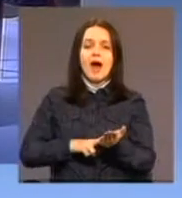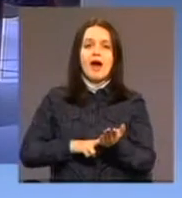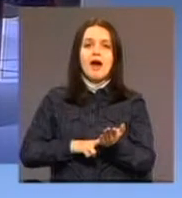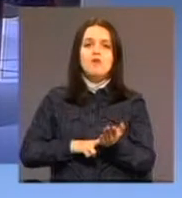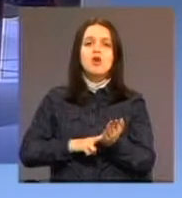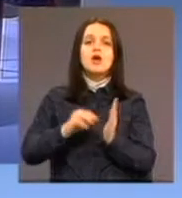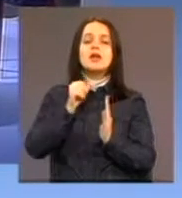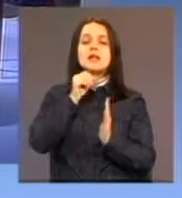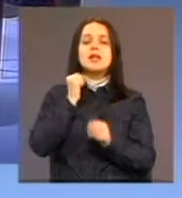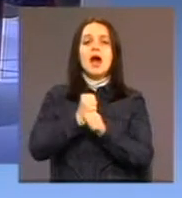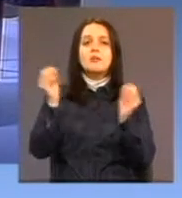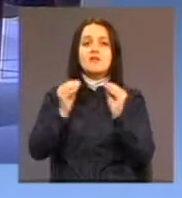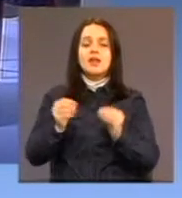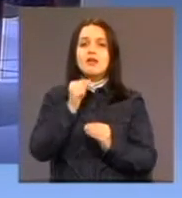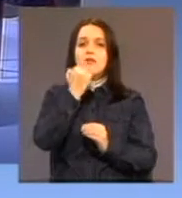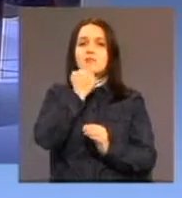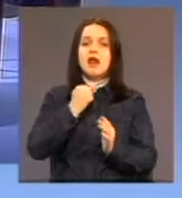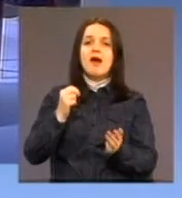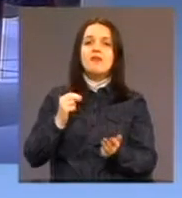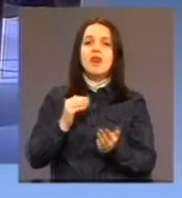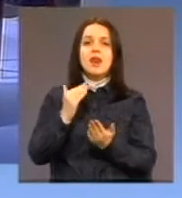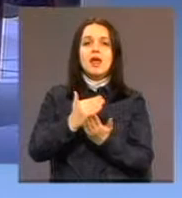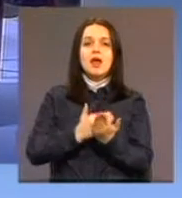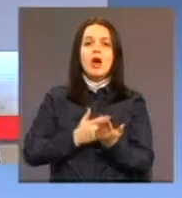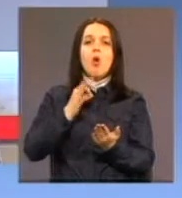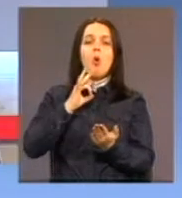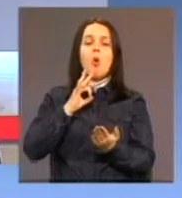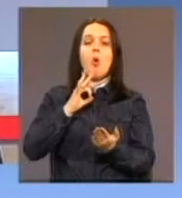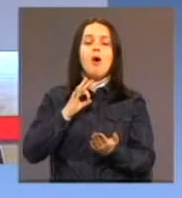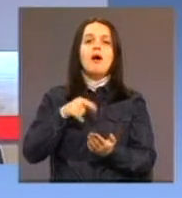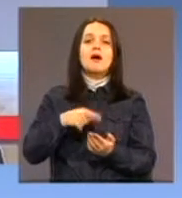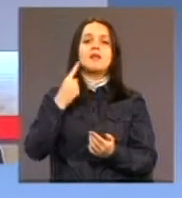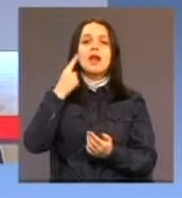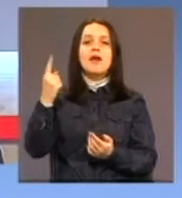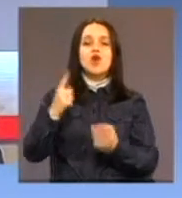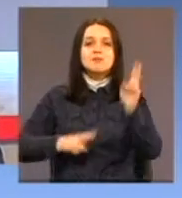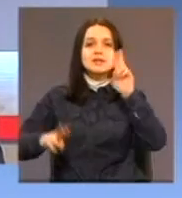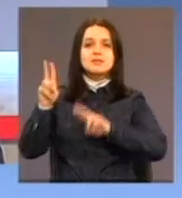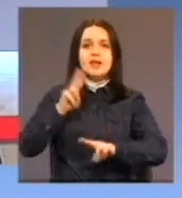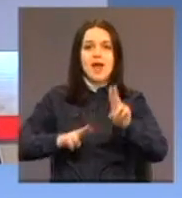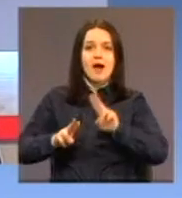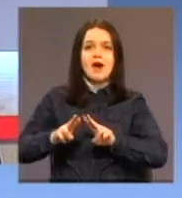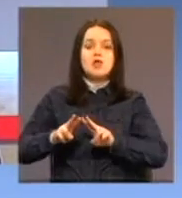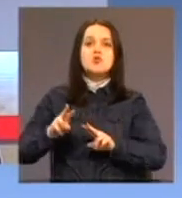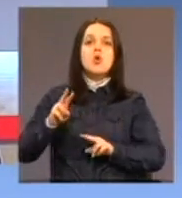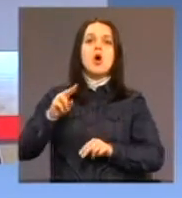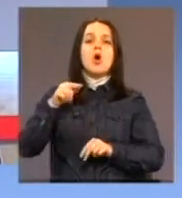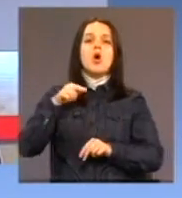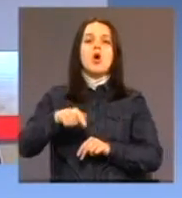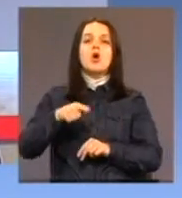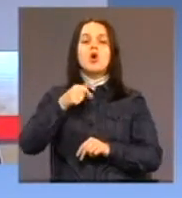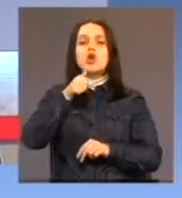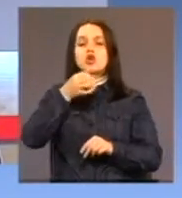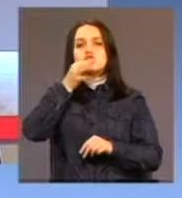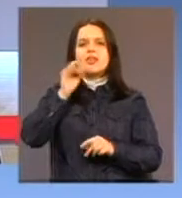pravilnik, urađen je pravilnik o dnevno zbrinjavanje koji još detaljnije definiše sve te uslove